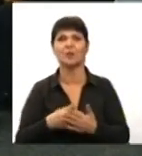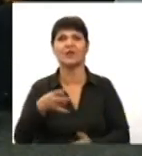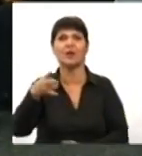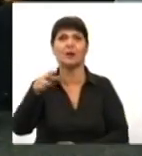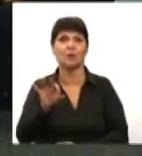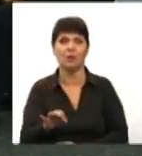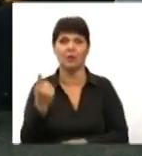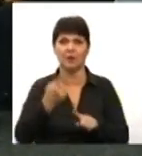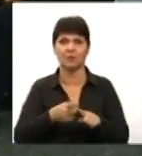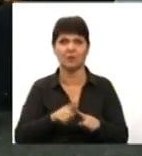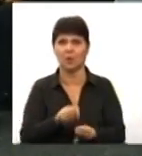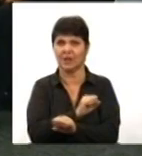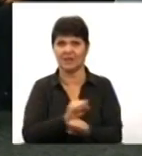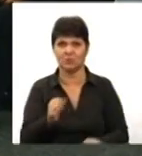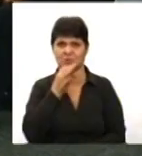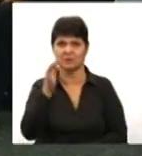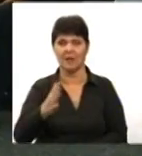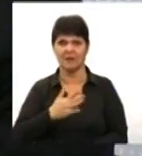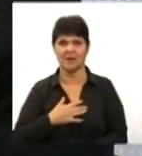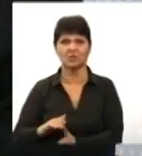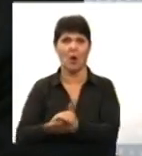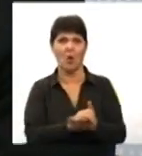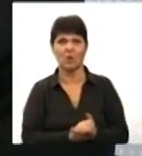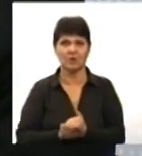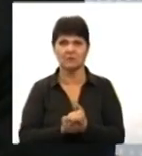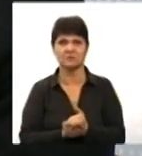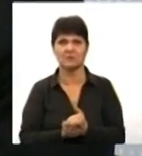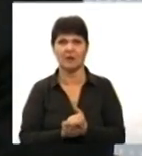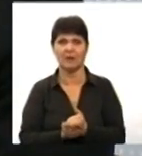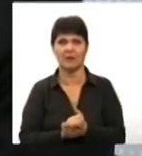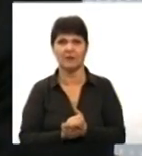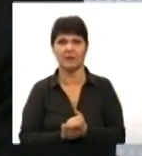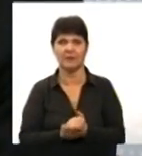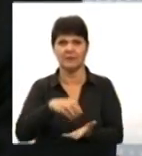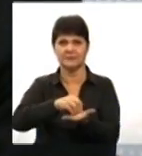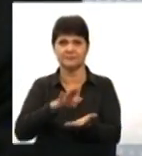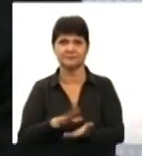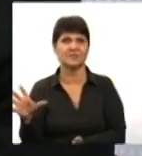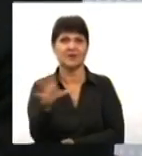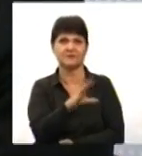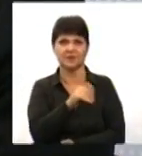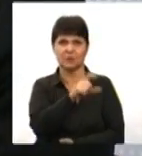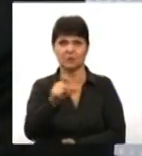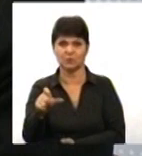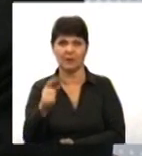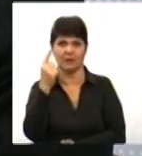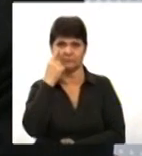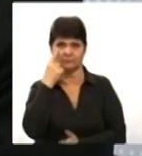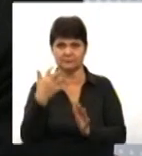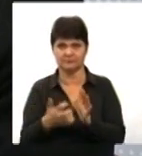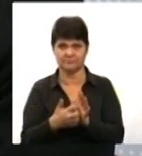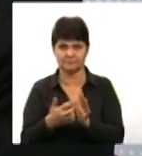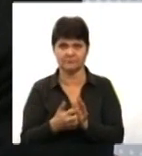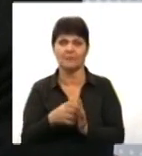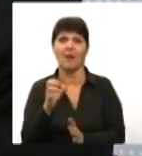не можна казати так, що наша організація охоплює всіх людей, які мають вади позору, але все те,